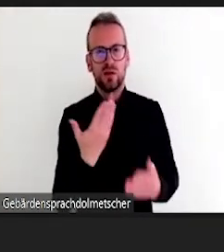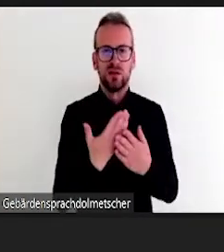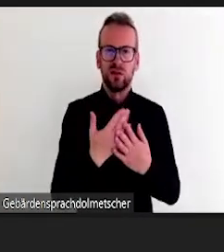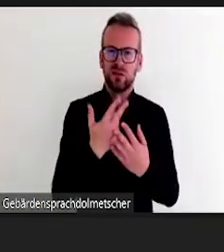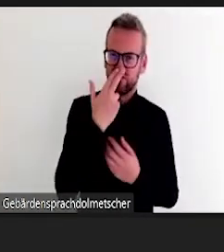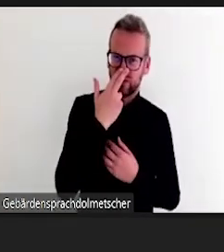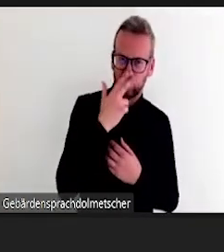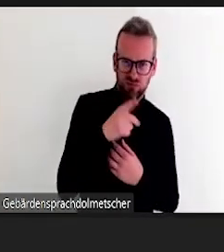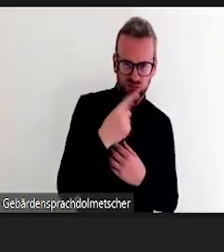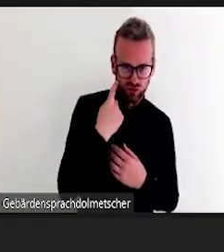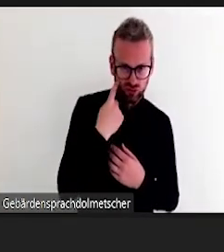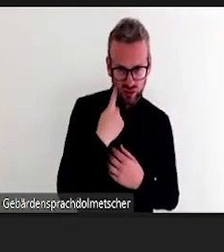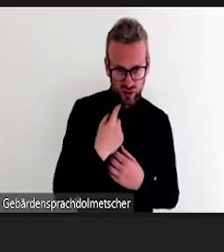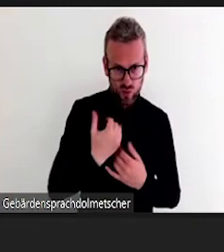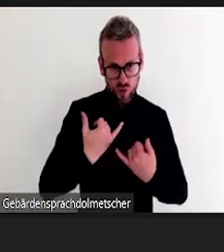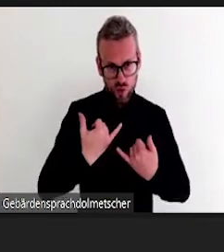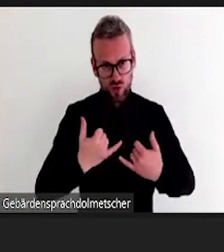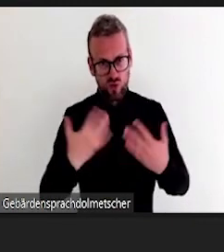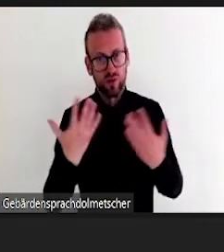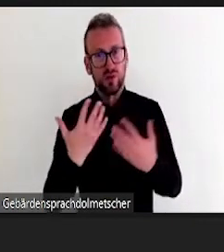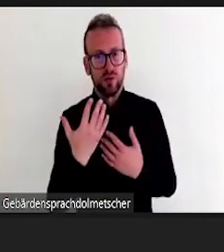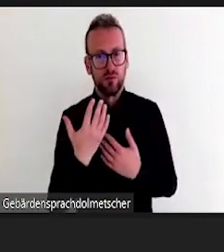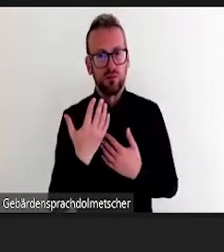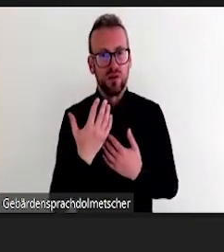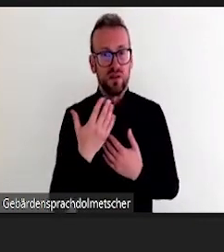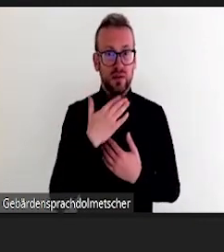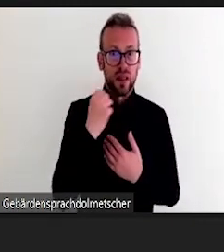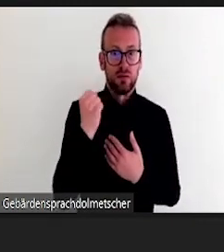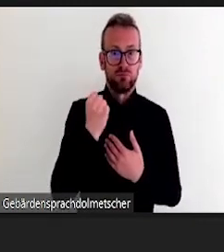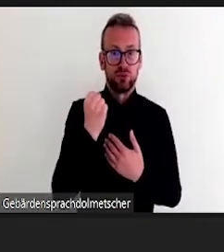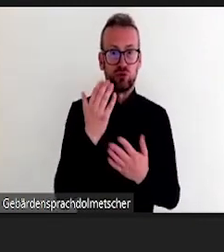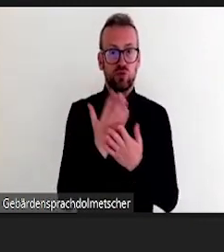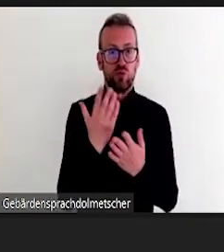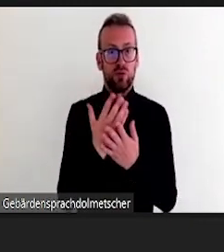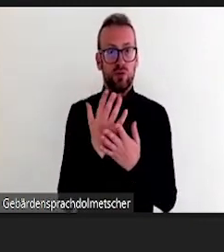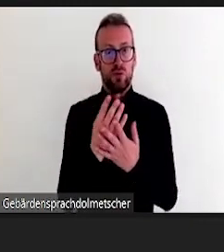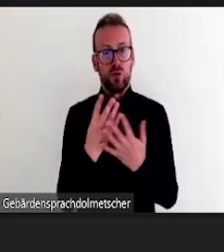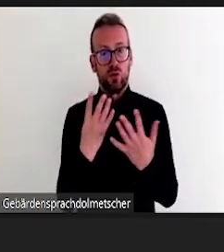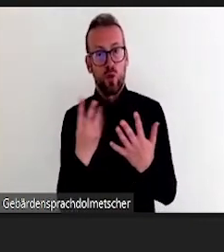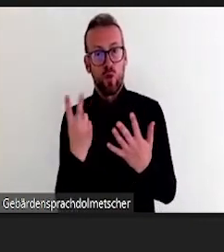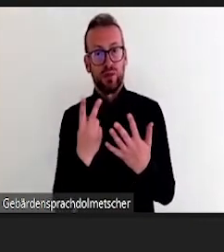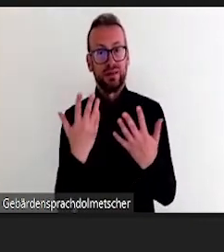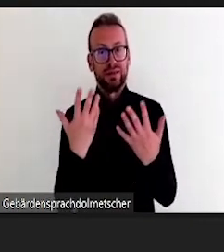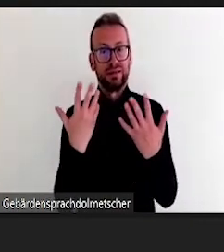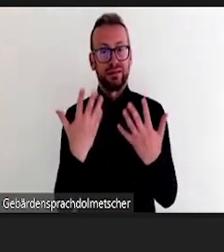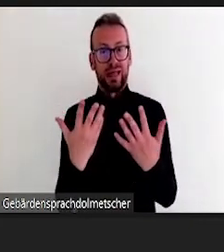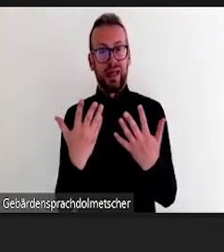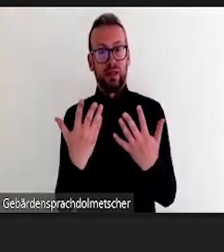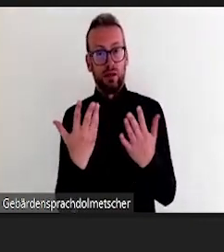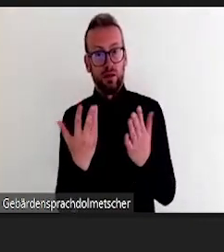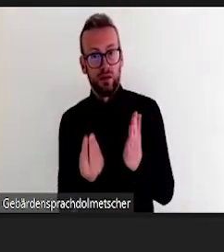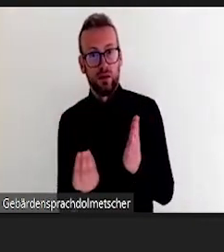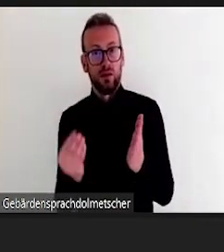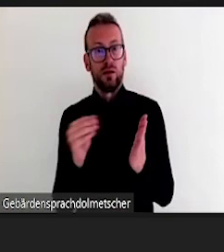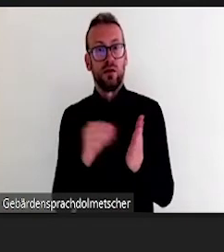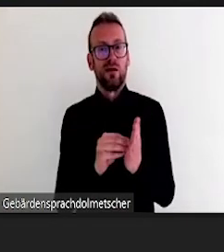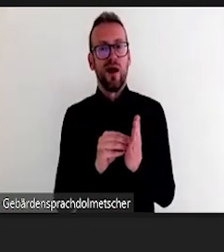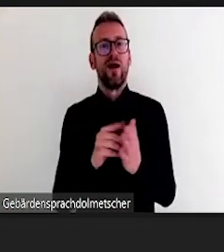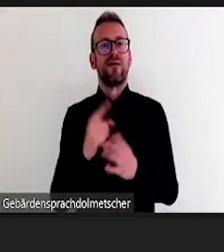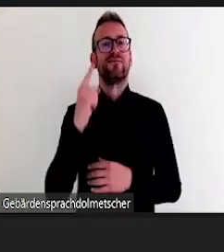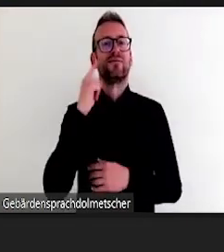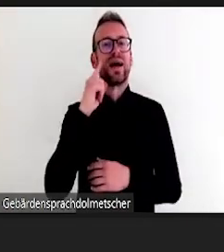oder vielleicht kann man ja auch ein Gespräch anfangen. Was liegt gerade an? Warum sind Sie alle so gestresst? Was ist gerade eigentlich los?